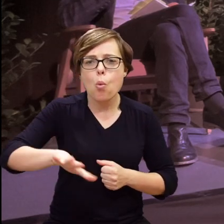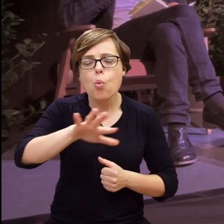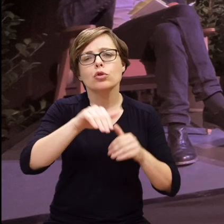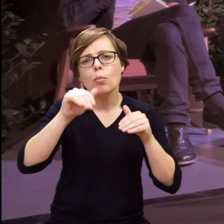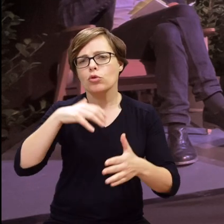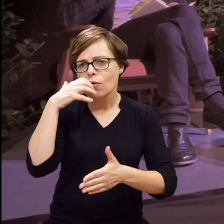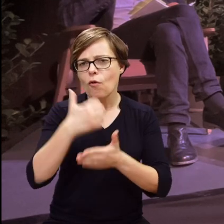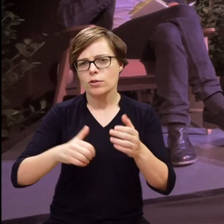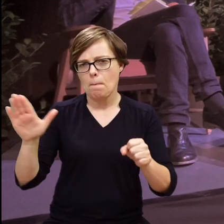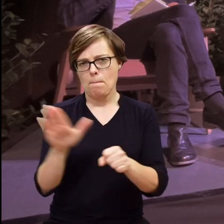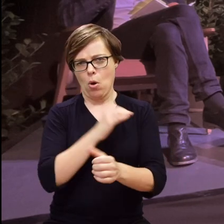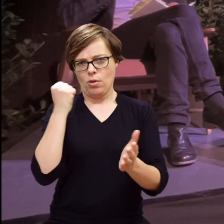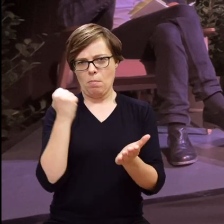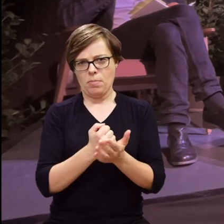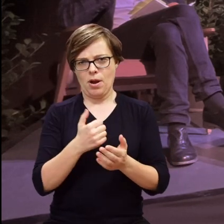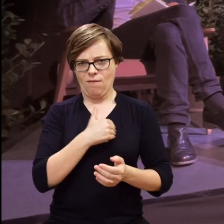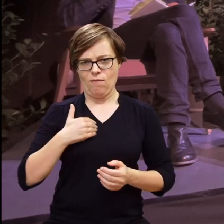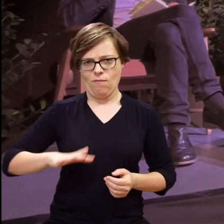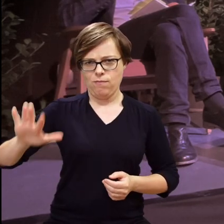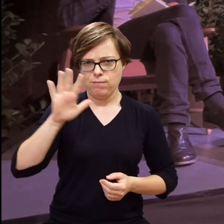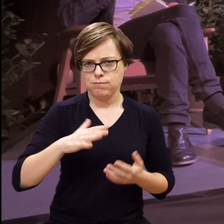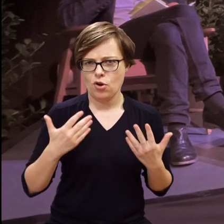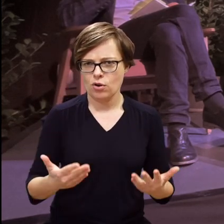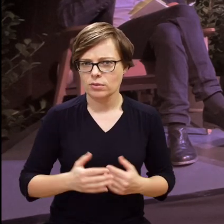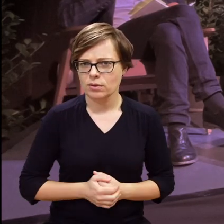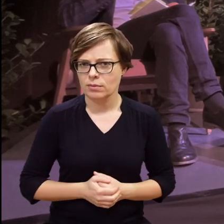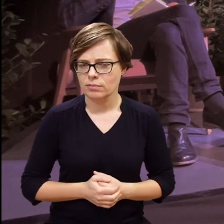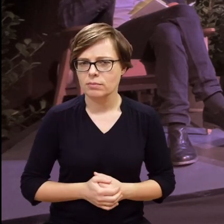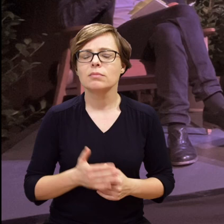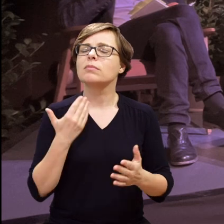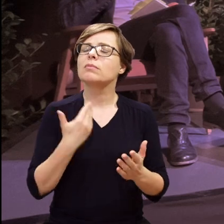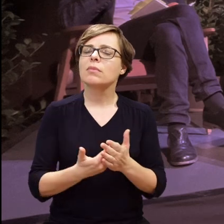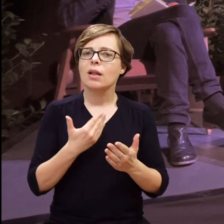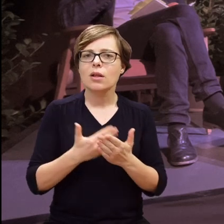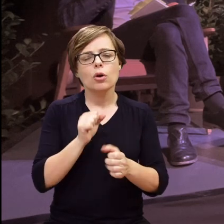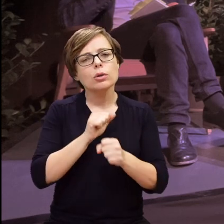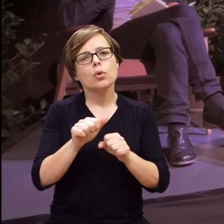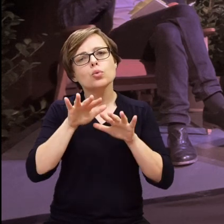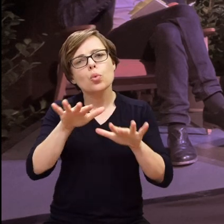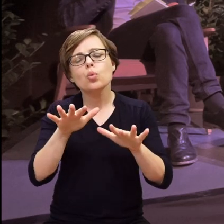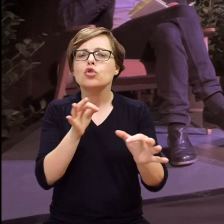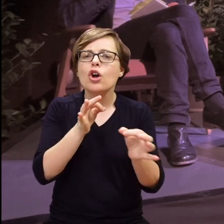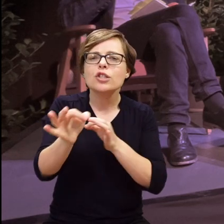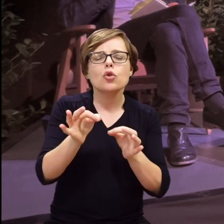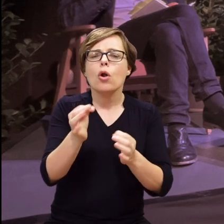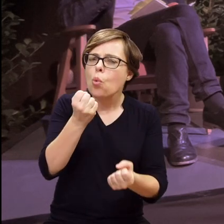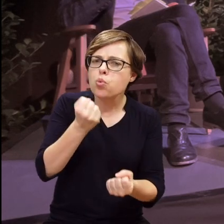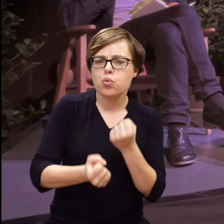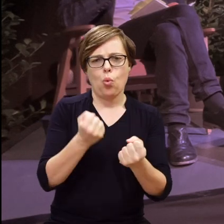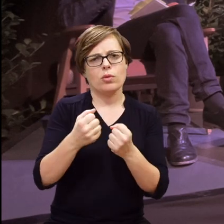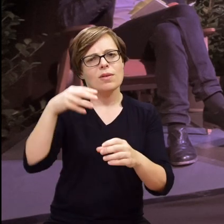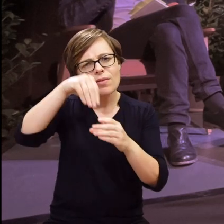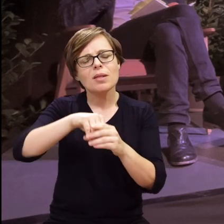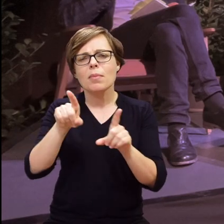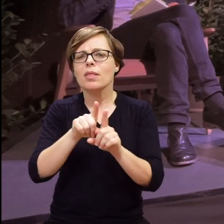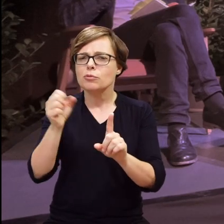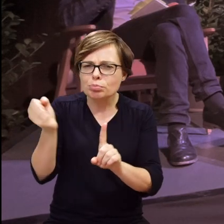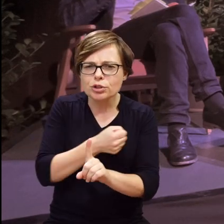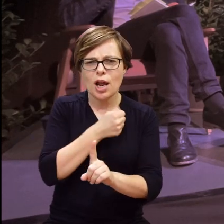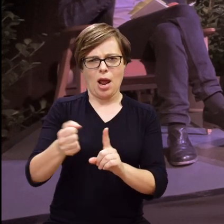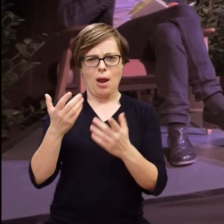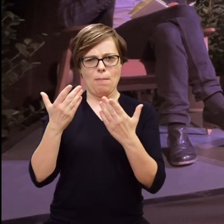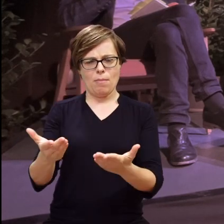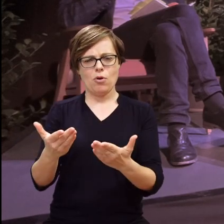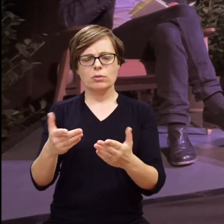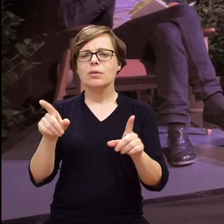grupa mogła korzystać z pełni praw w naszym kraju. I stąd jest też sporo historii takich